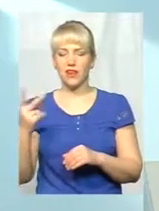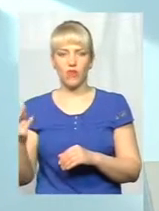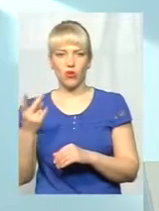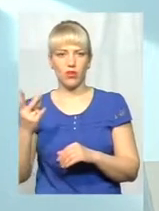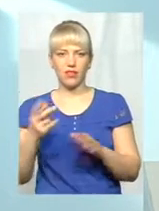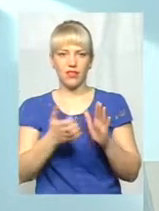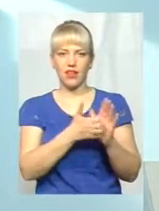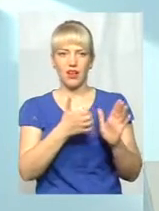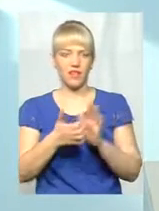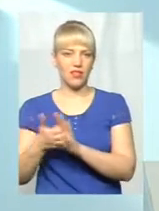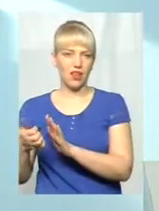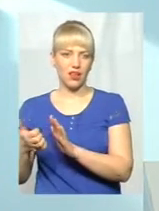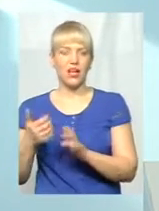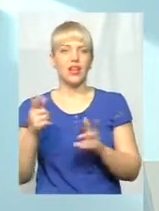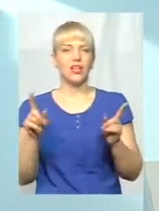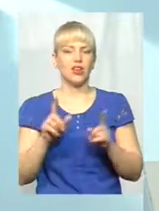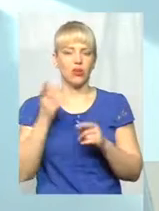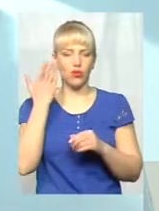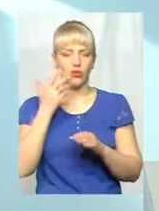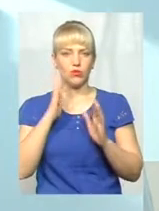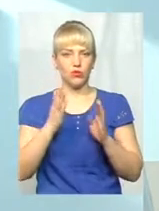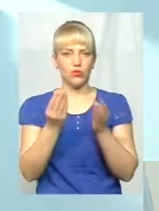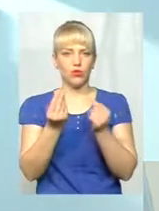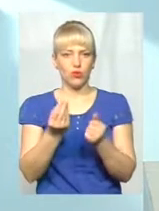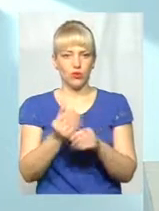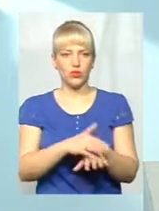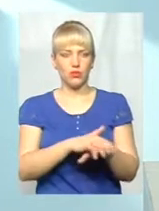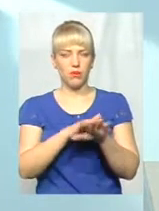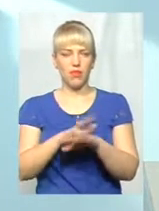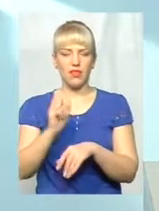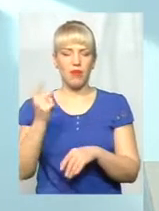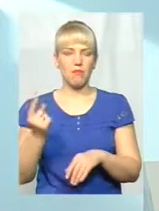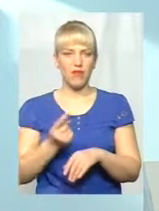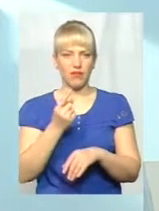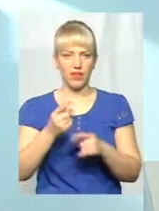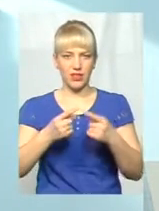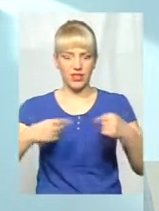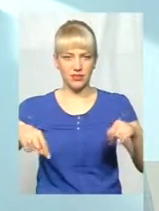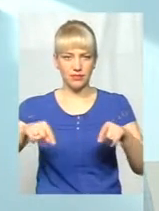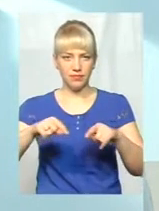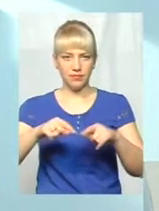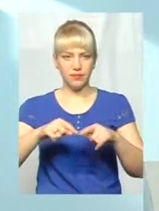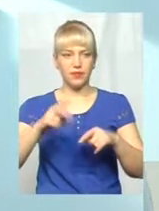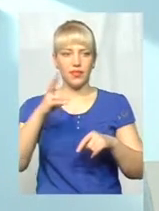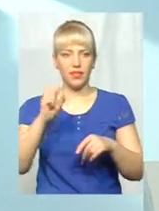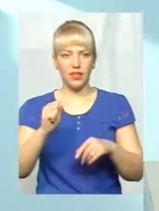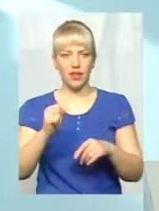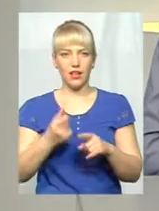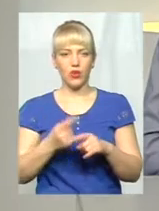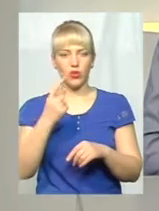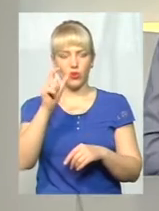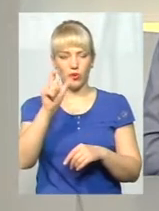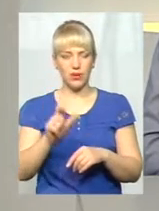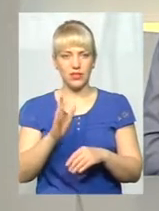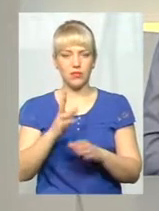будуть ті кошти, сьогодні на первинку підуть на одного пацієнта,